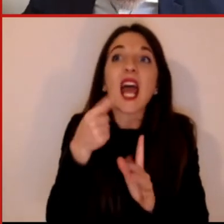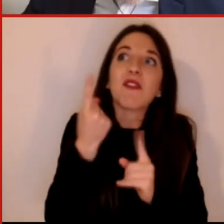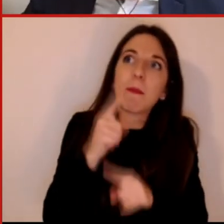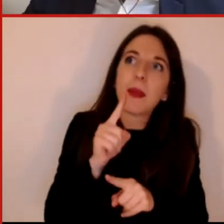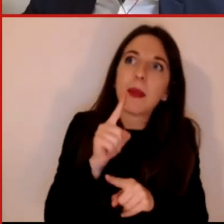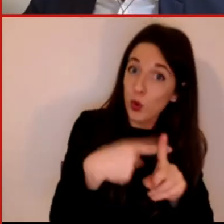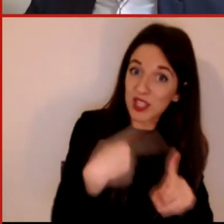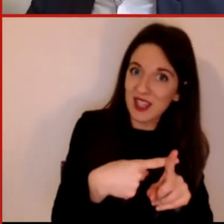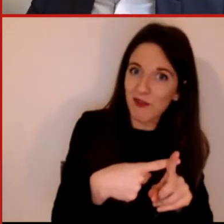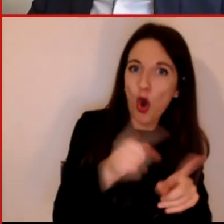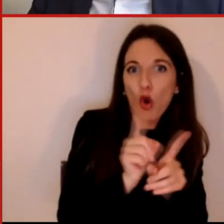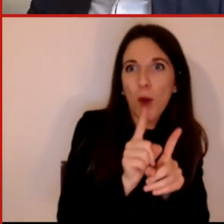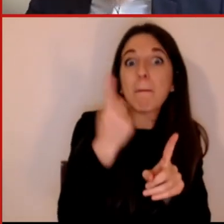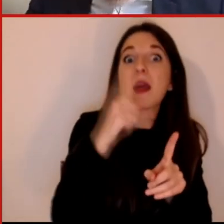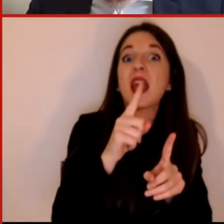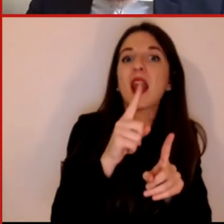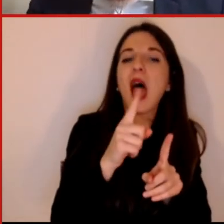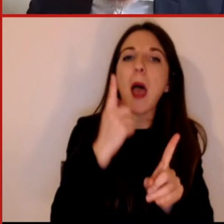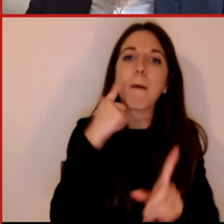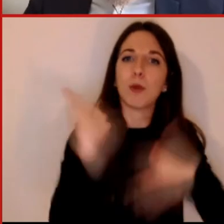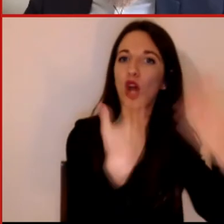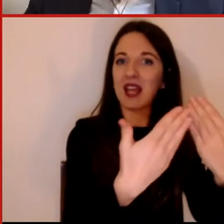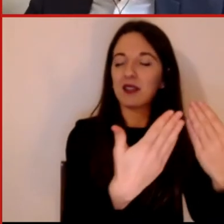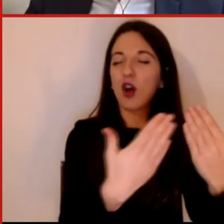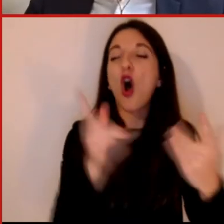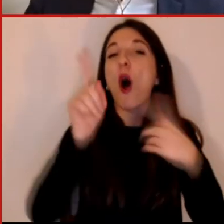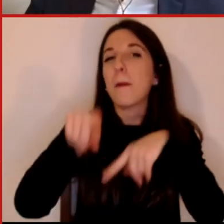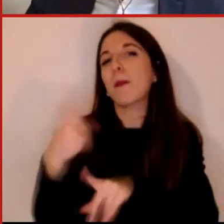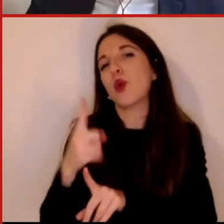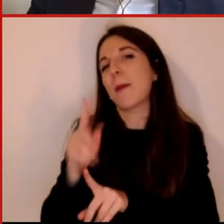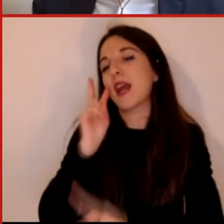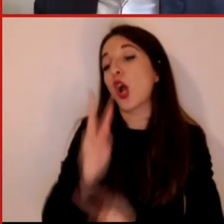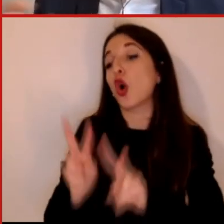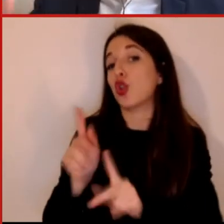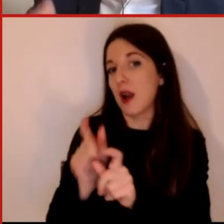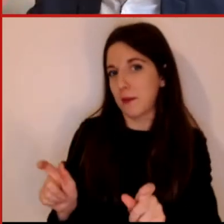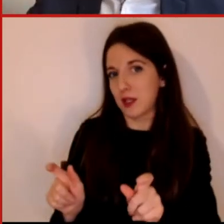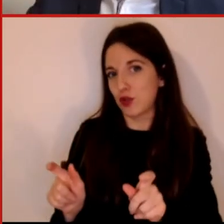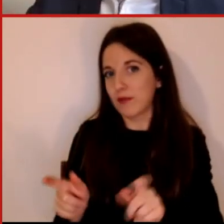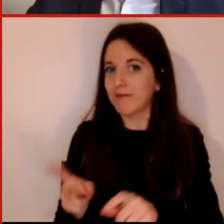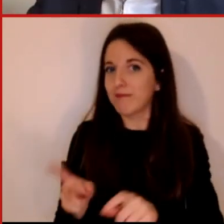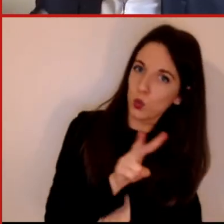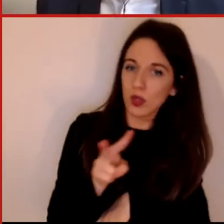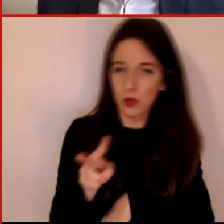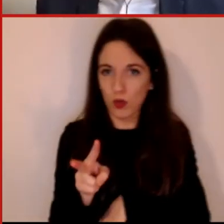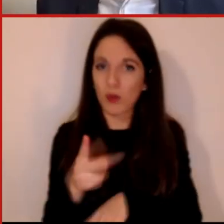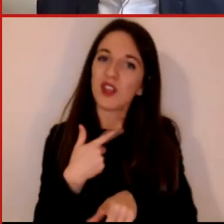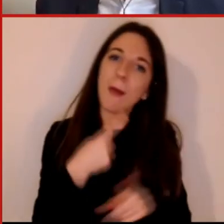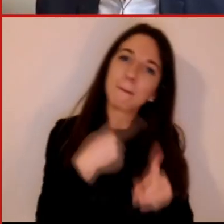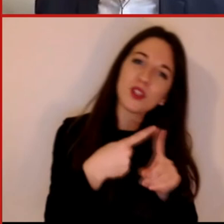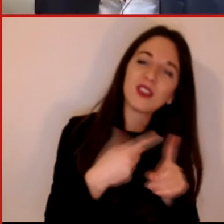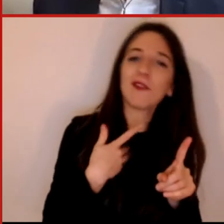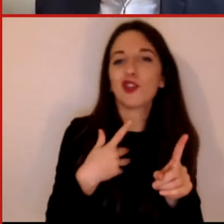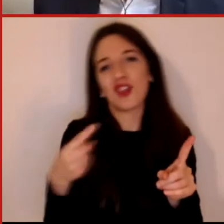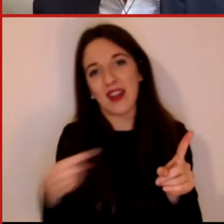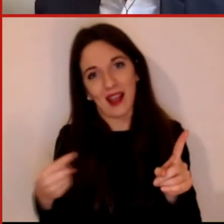a mente. Il pericolo più grande è proprio in qualche modo, qui uso una frase di Strogatz, un